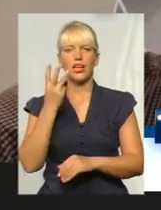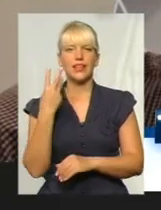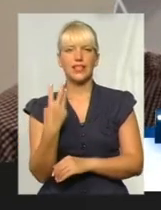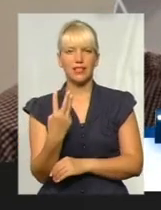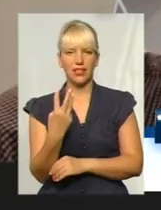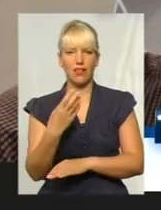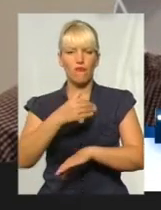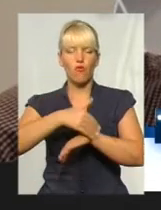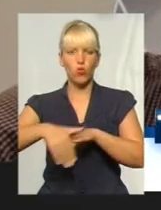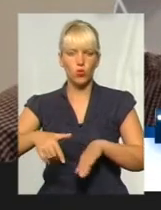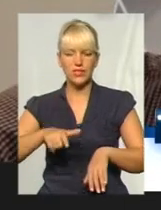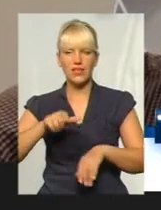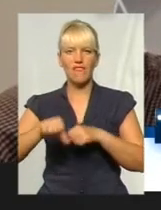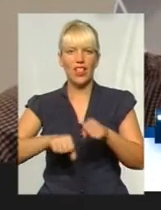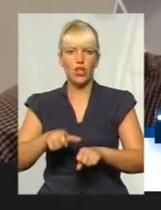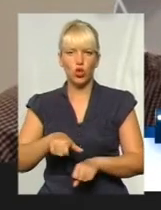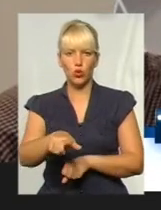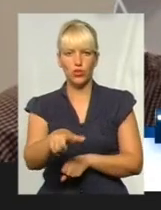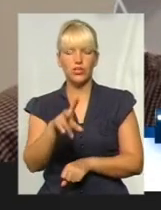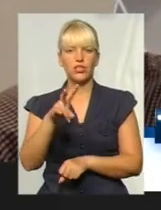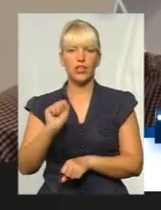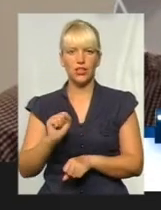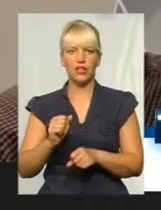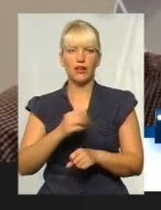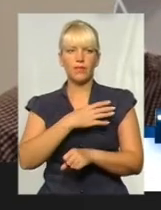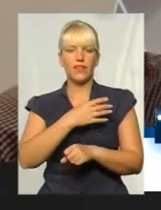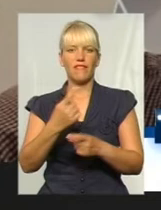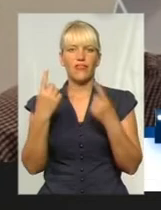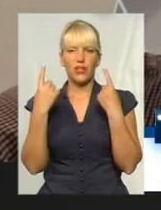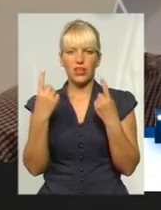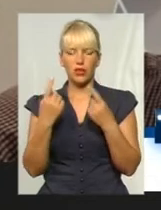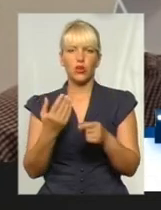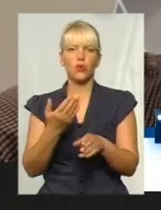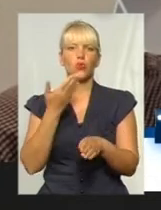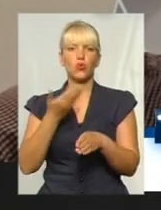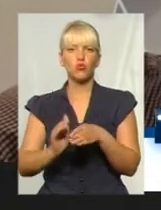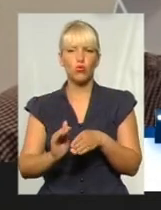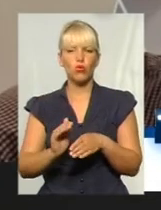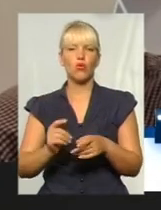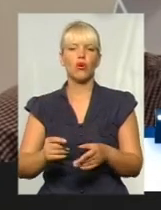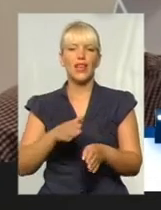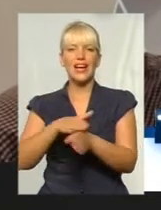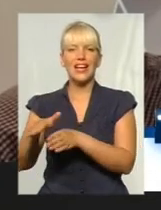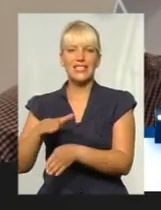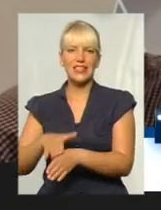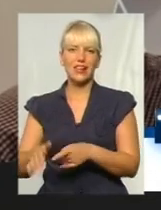трьох вулицях. Переважно, львову долю реалізації проєктів були інфраструктури, що не не себе